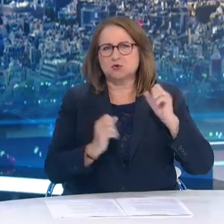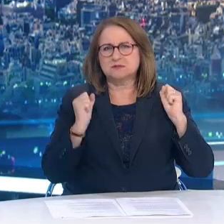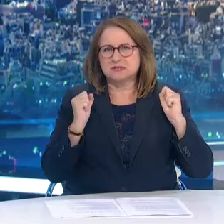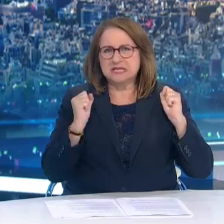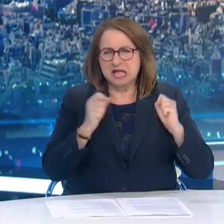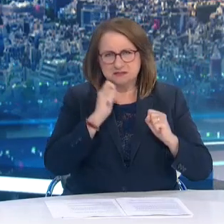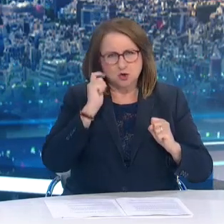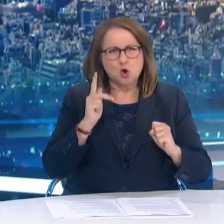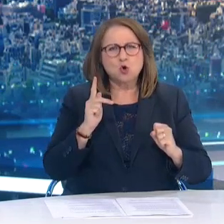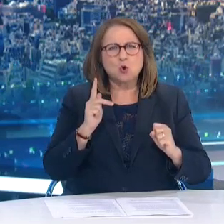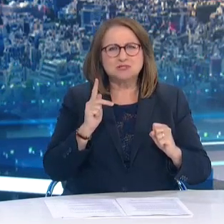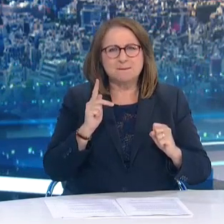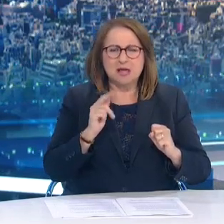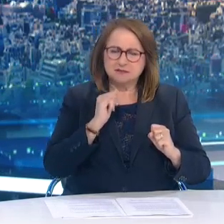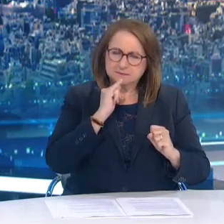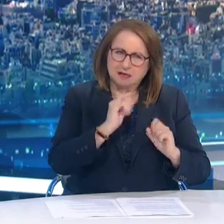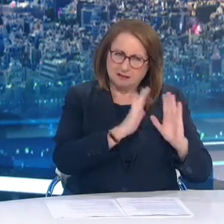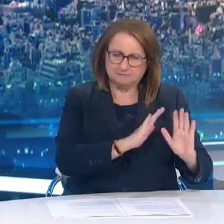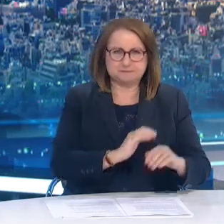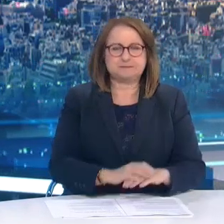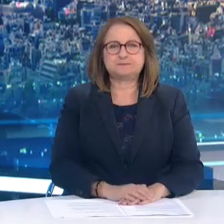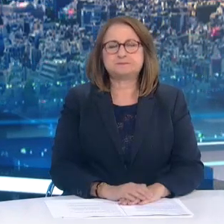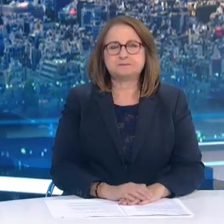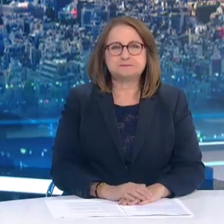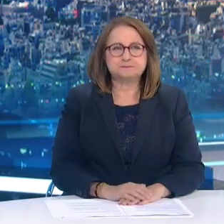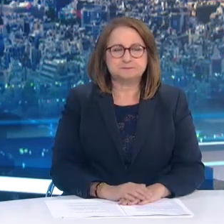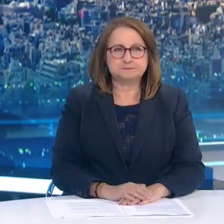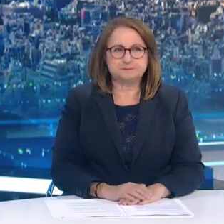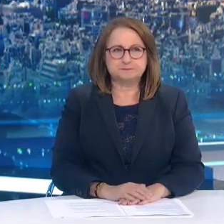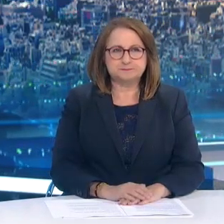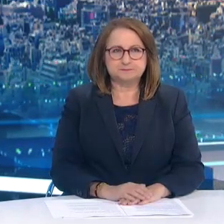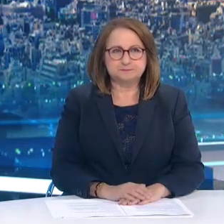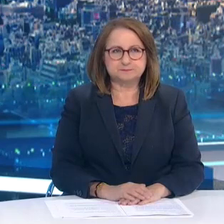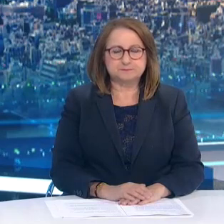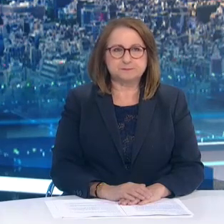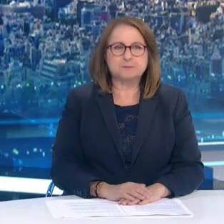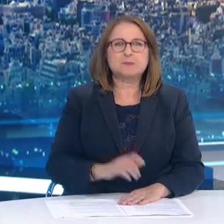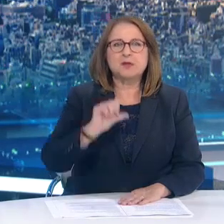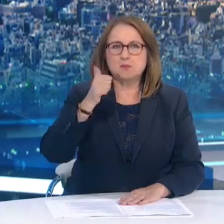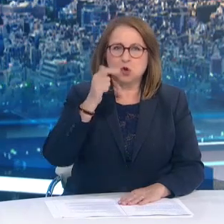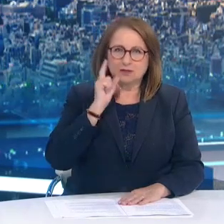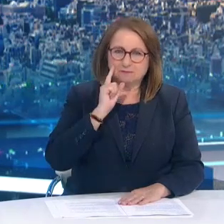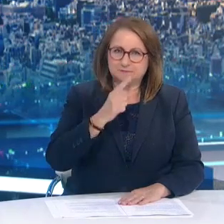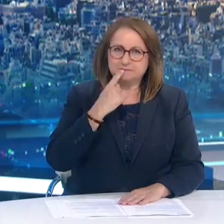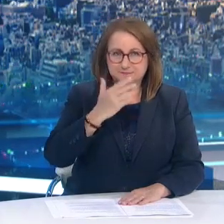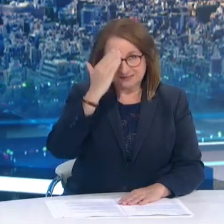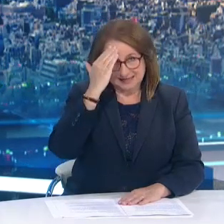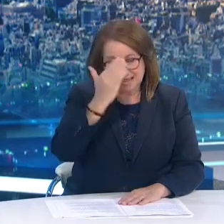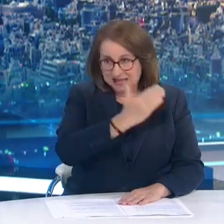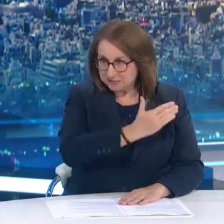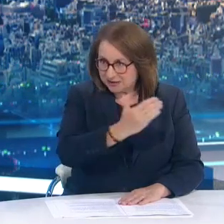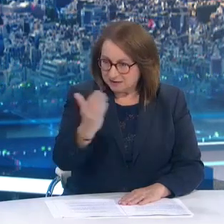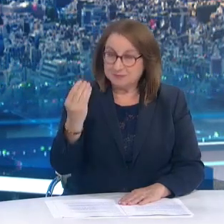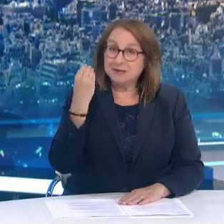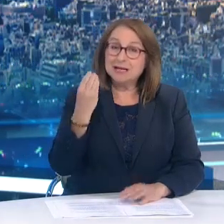αφορούν στο σύστημα υγείας. Κυρία Παπαευαγγέλου, έχετε τον λόγο. Ευχαριστώ πολύ. Καλησπέρα και καλό μήνα σε